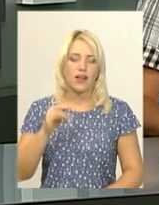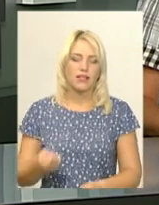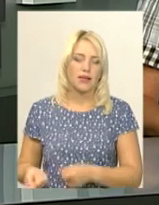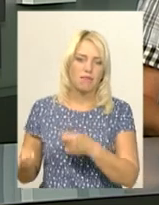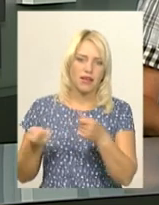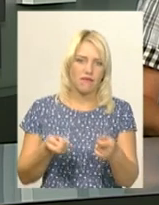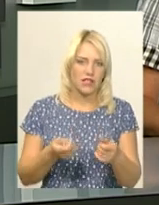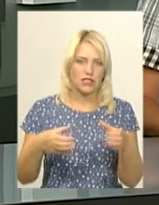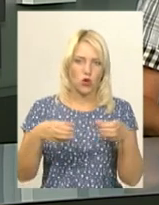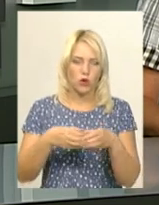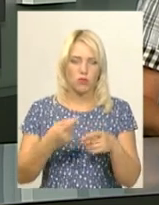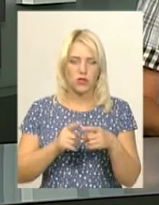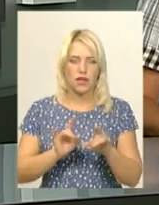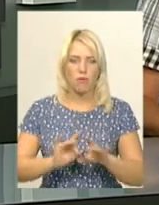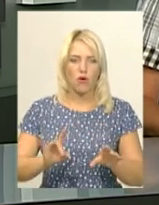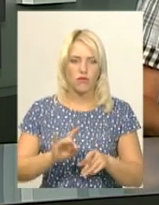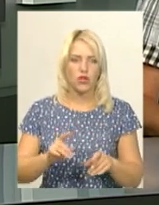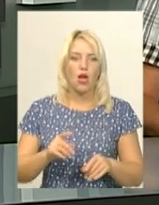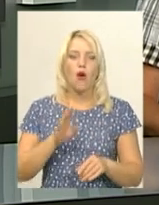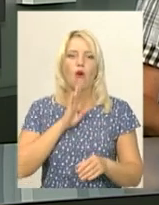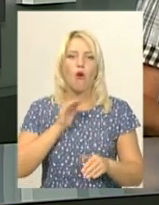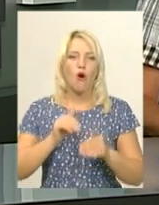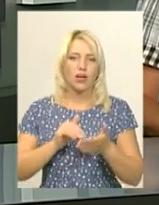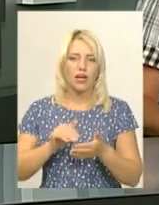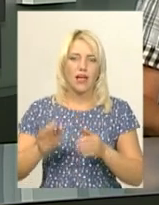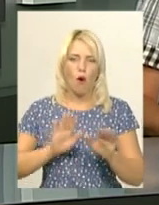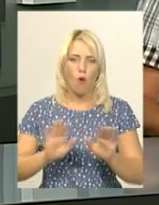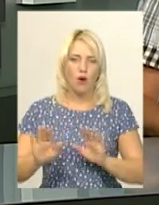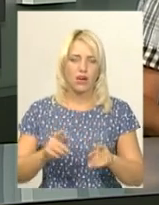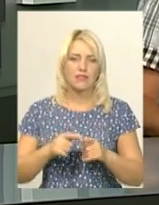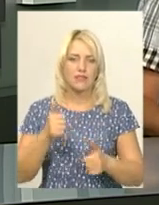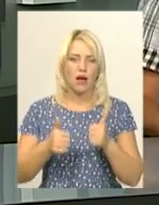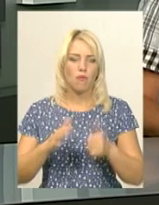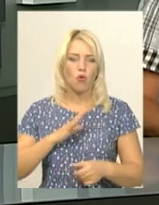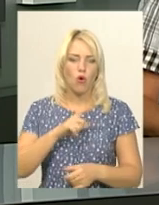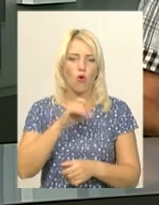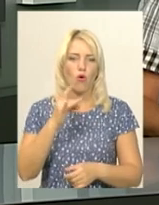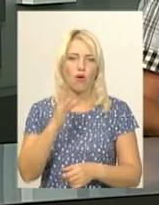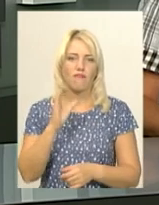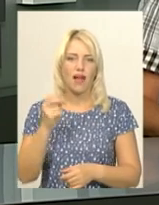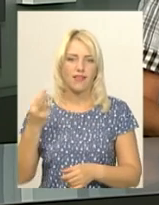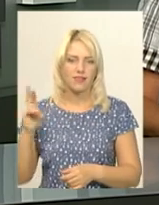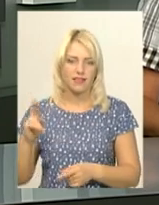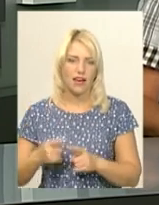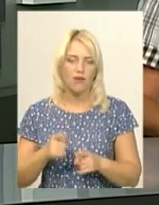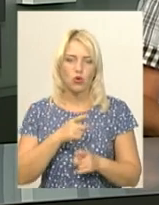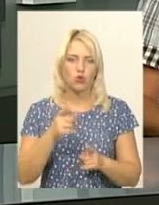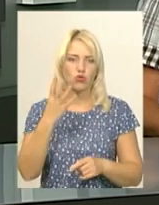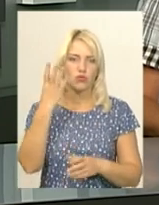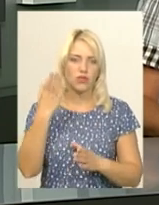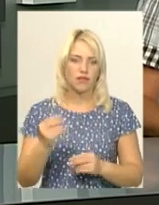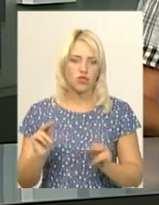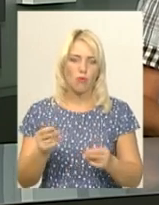повідомила хореограф колективу Наталія Мильникова. Змагання відбувалися в Хорватії у місті Апатії впродовж чотирьох днів. У